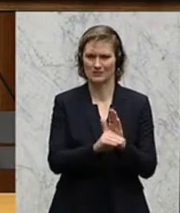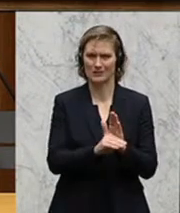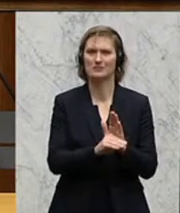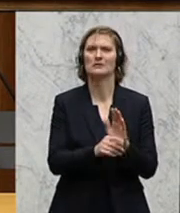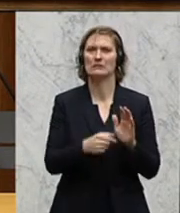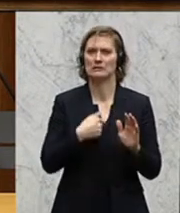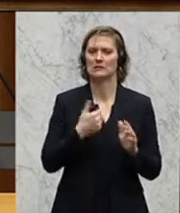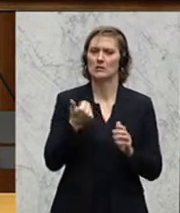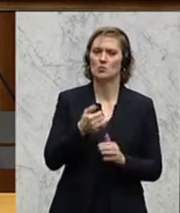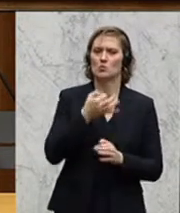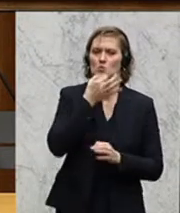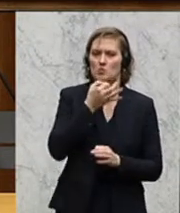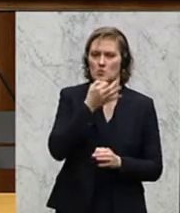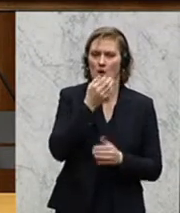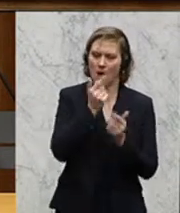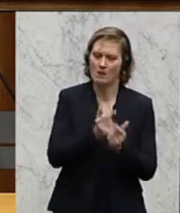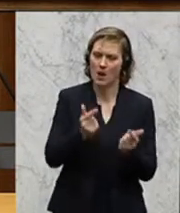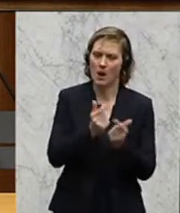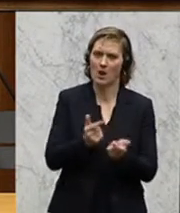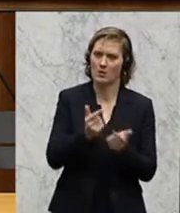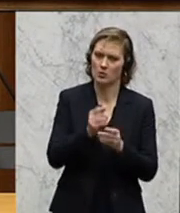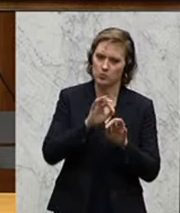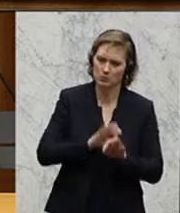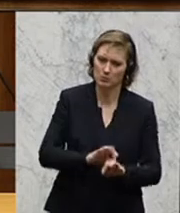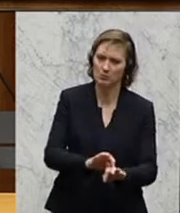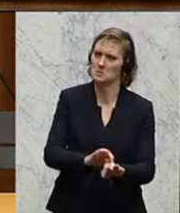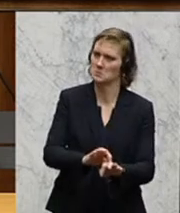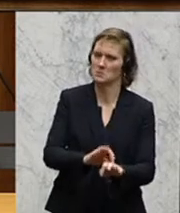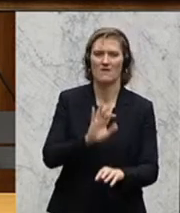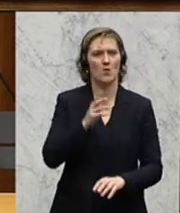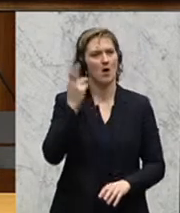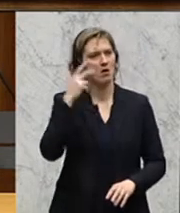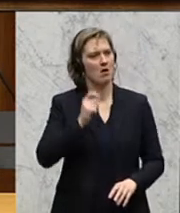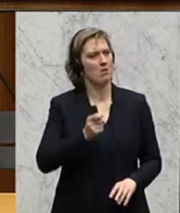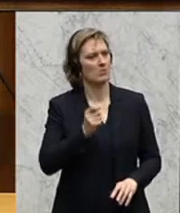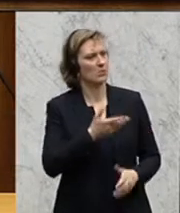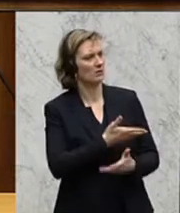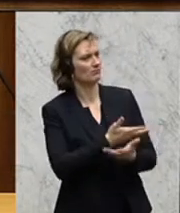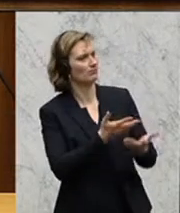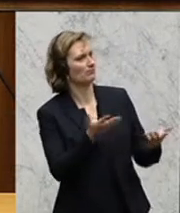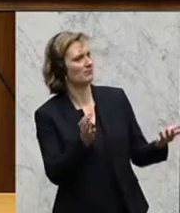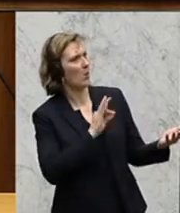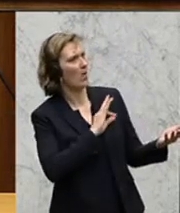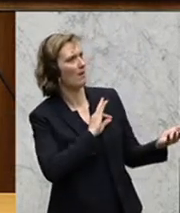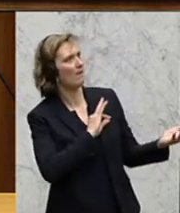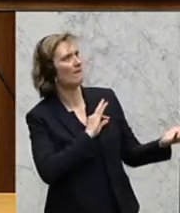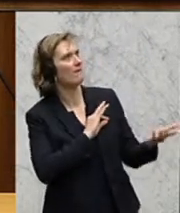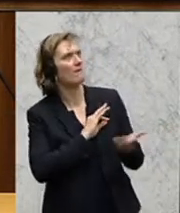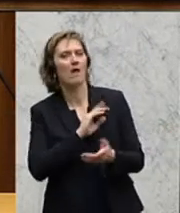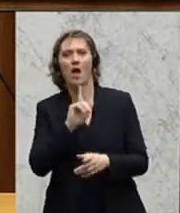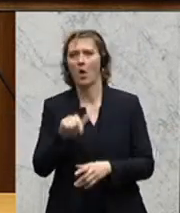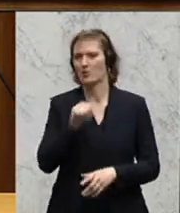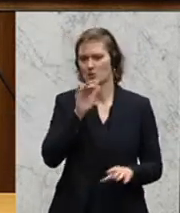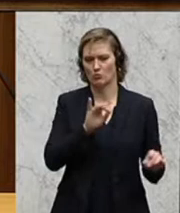einleitet, erklären zu müssen, um was es überhaupt geht für die werten Kollegen Abgeordneten, die sich noch nicht so mit der Materie auseinandergesetzt haben, aber insbesondere